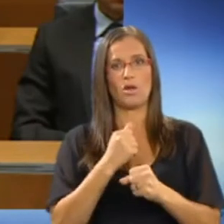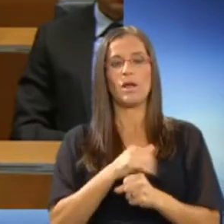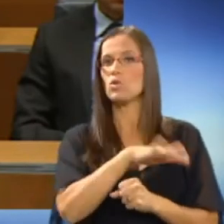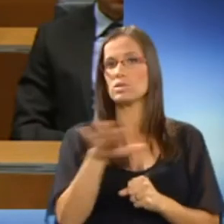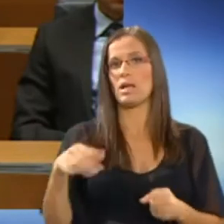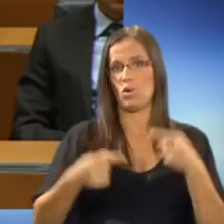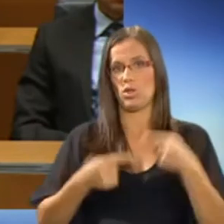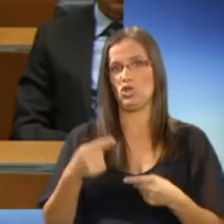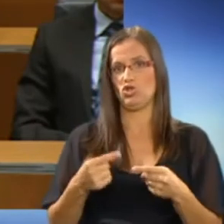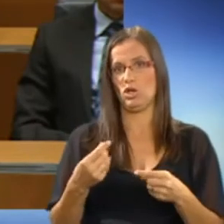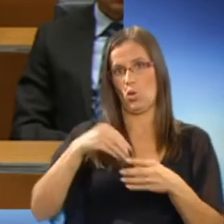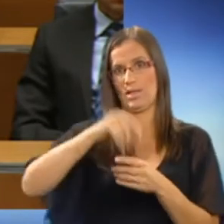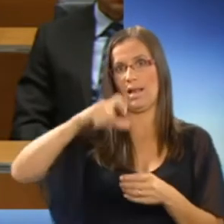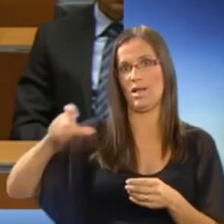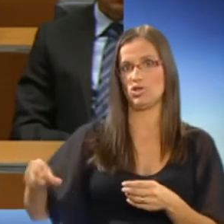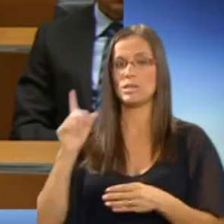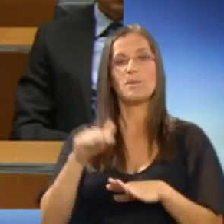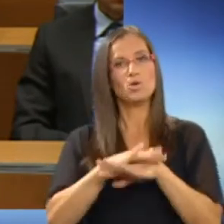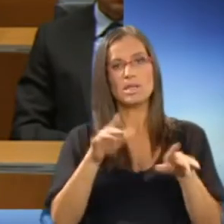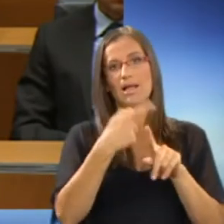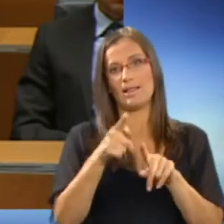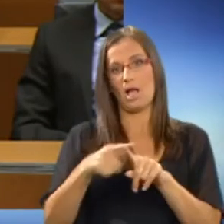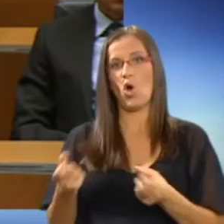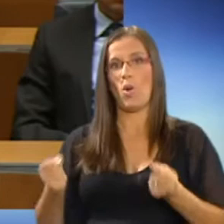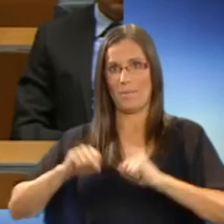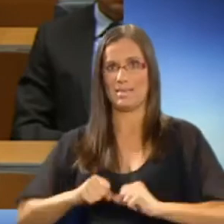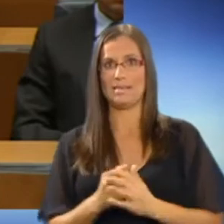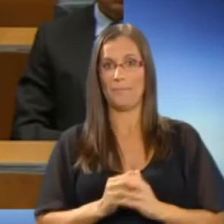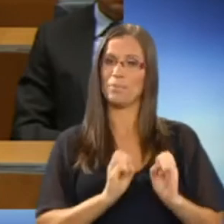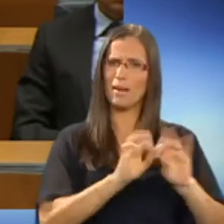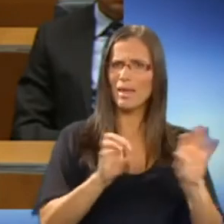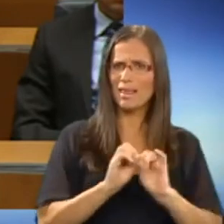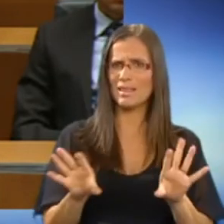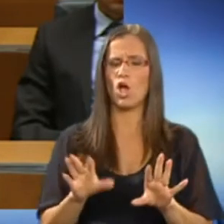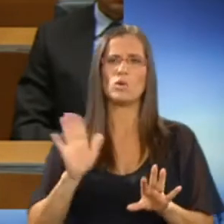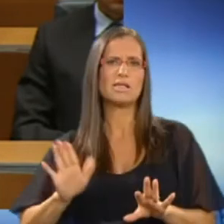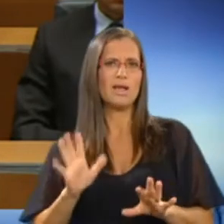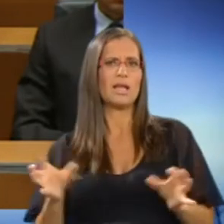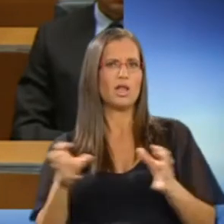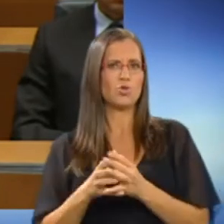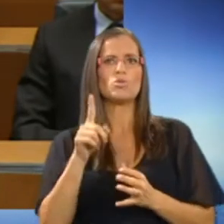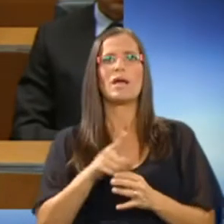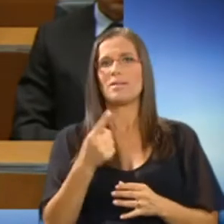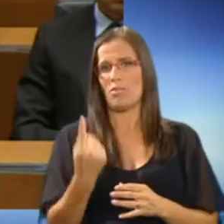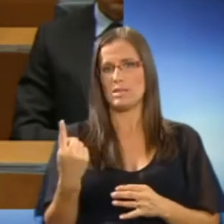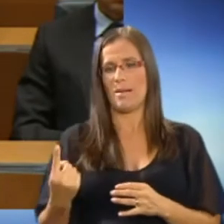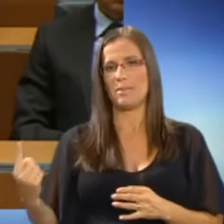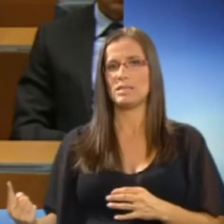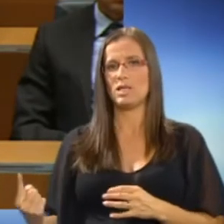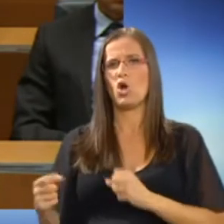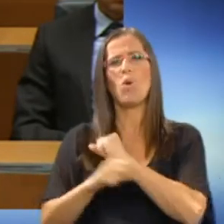političnih akterjev. In vseh v oblasti, medijev, civilne družbe in posameznikov,